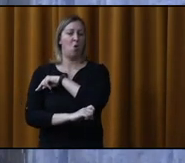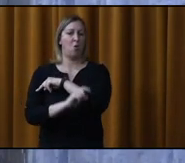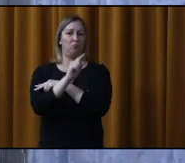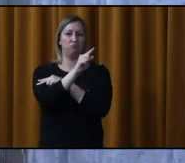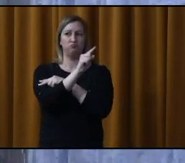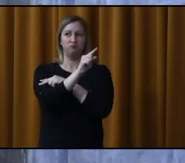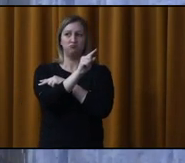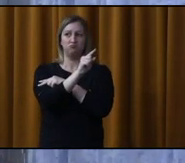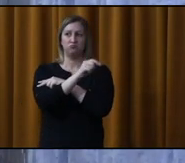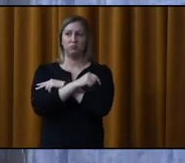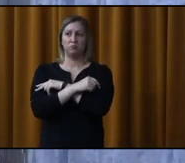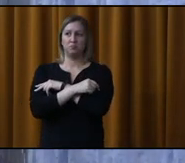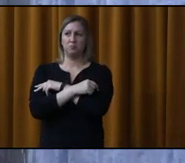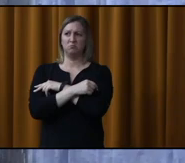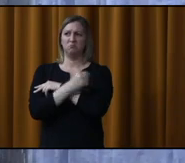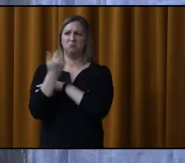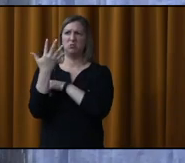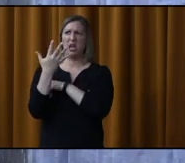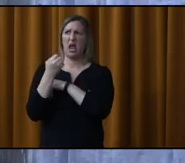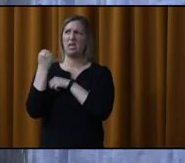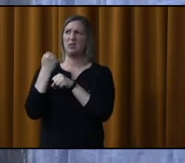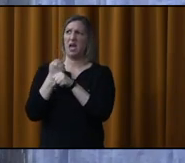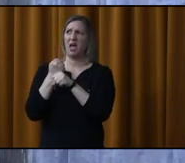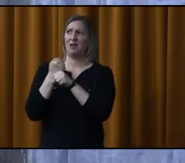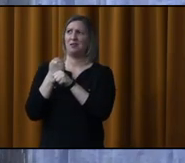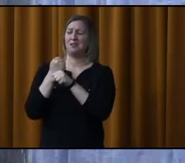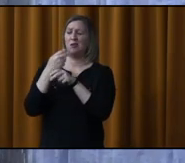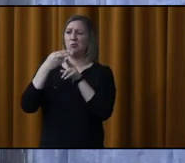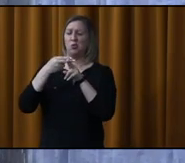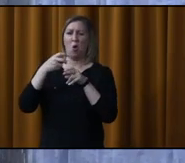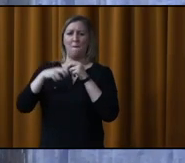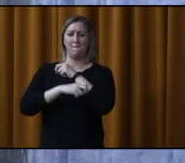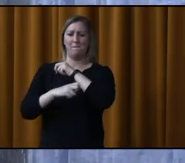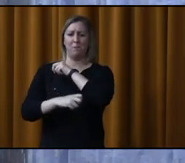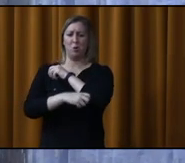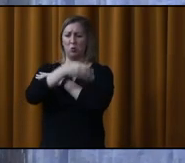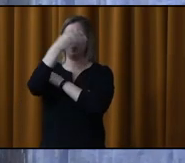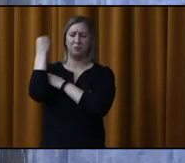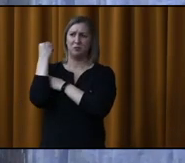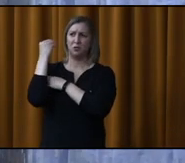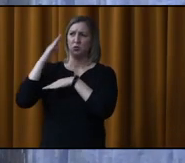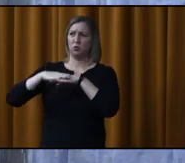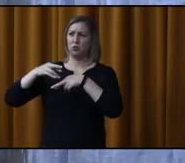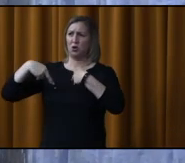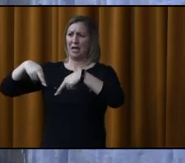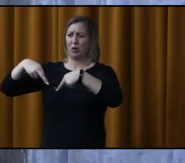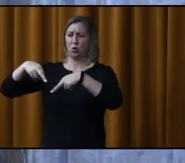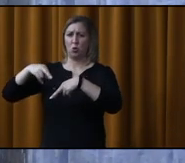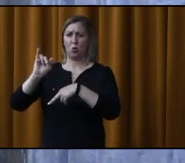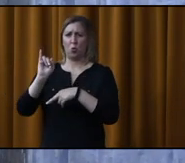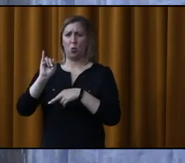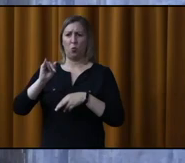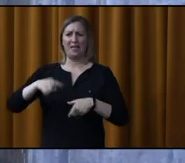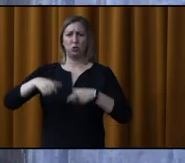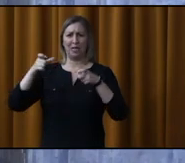ferait près de cinq ans. Non, du pont, je ne rappelle plus. Sur la chaussée, sur la rue industrielle,